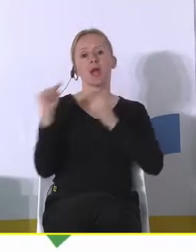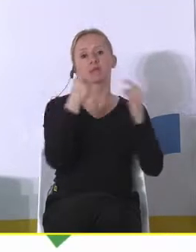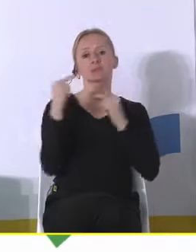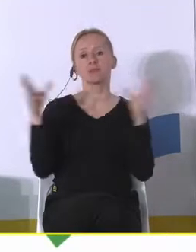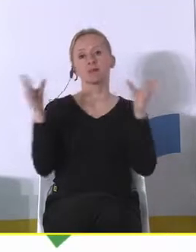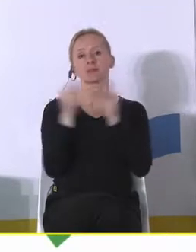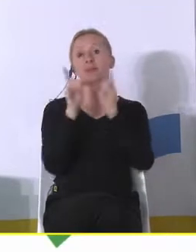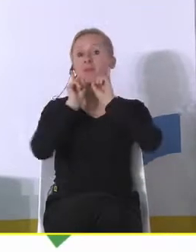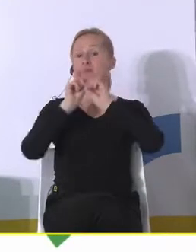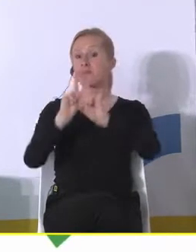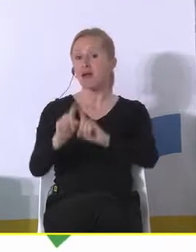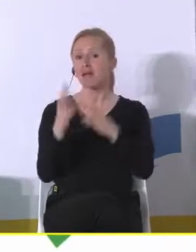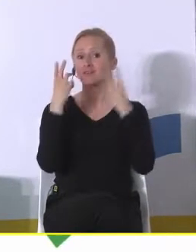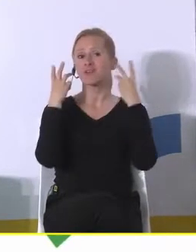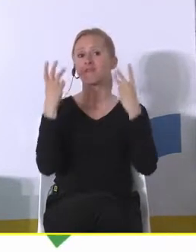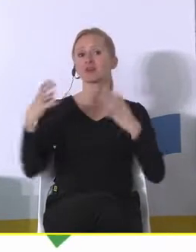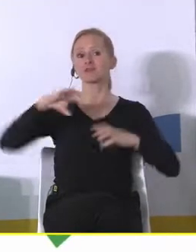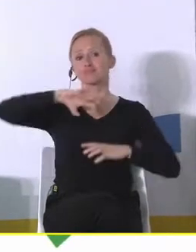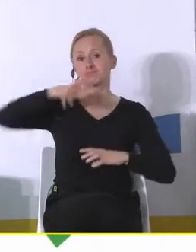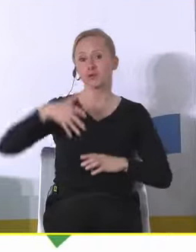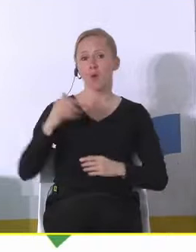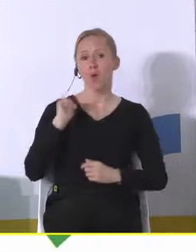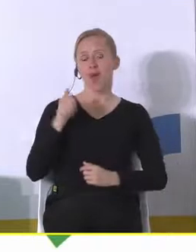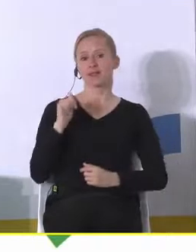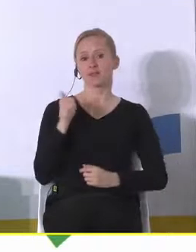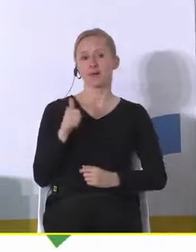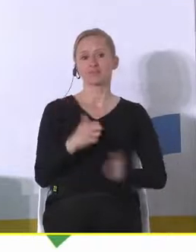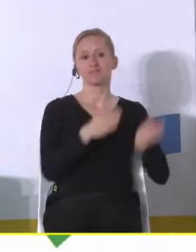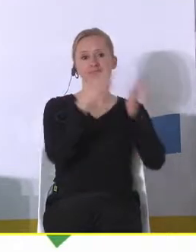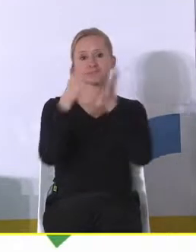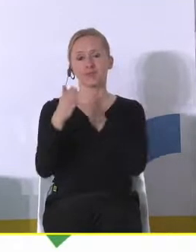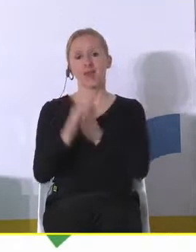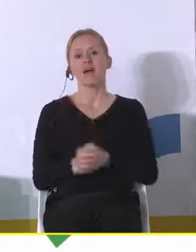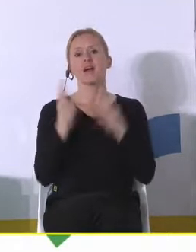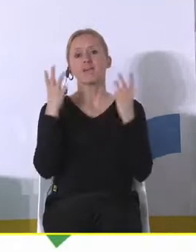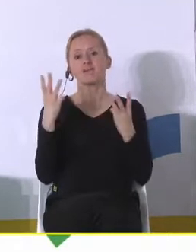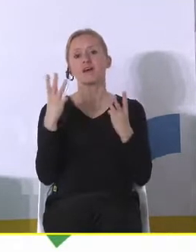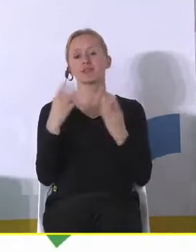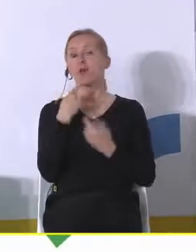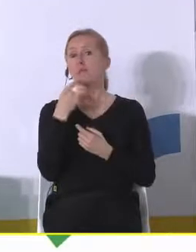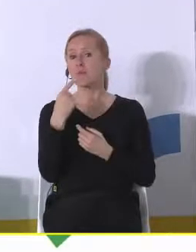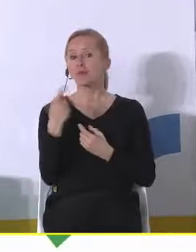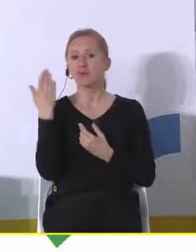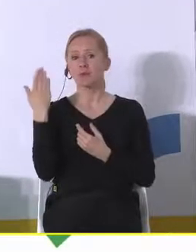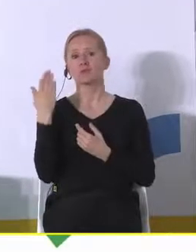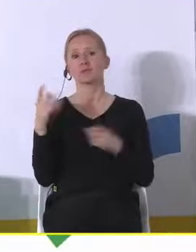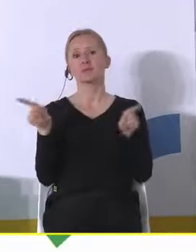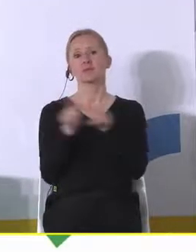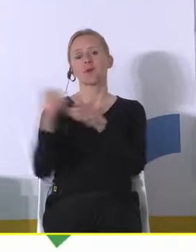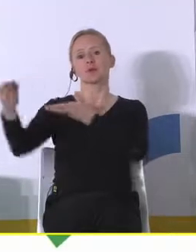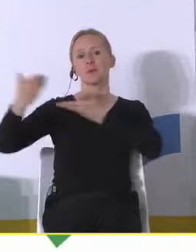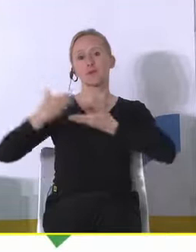z naprawdę zacnym gronem ekspertów. I przechodząc już do sedna, pozwolę sobie powitać i jednocześnie